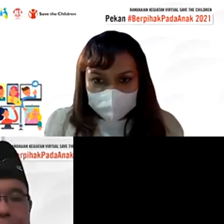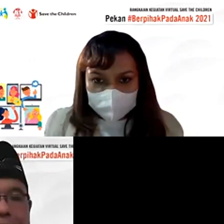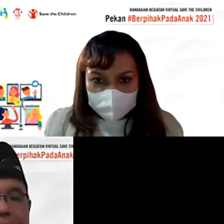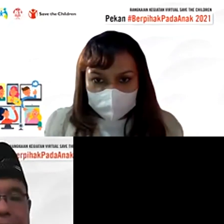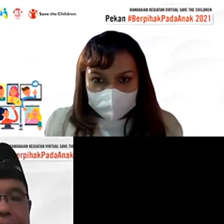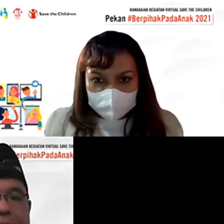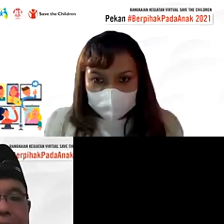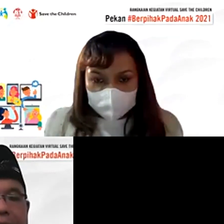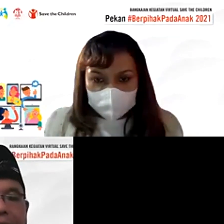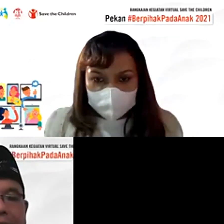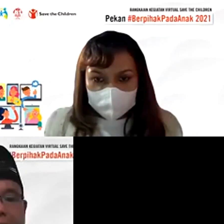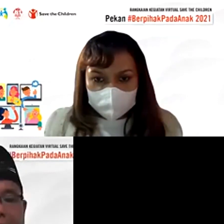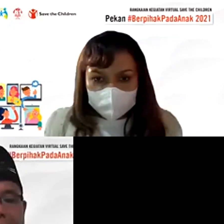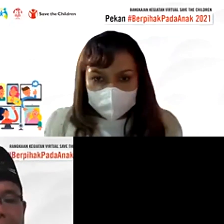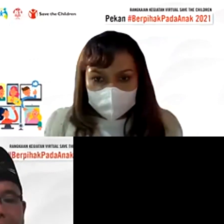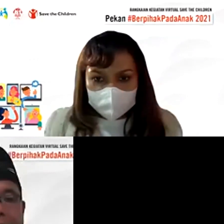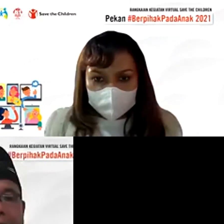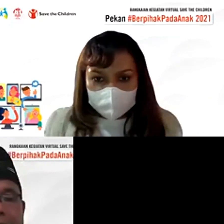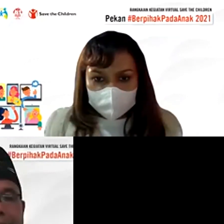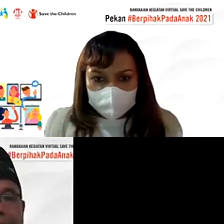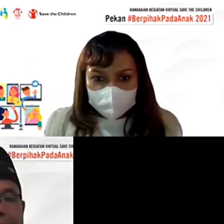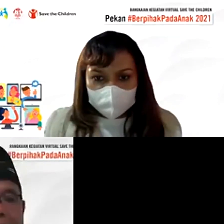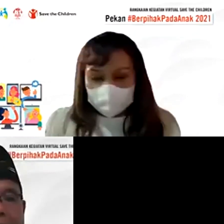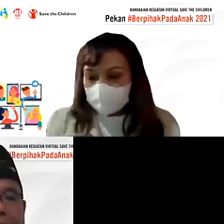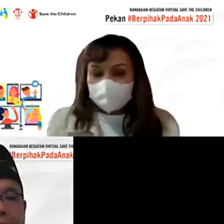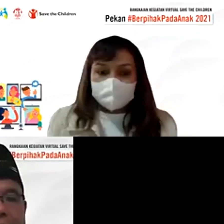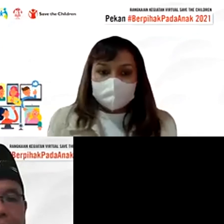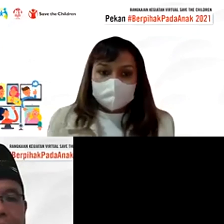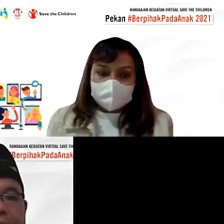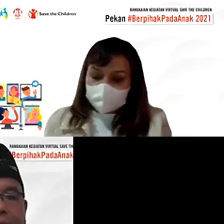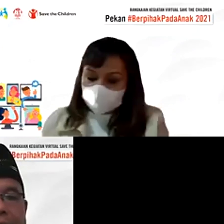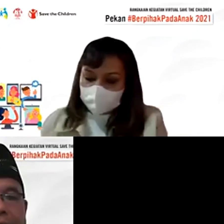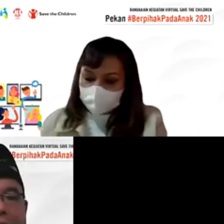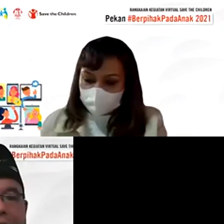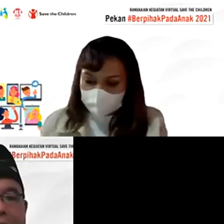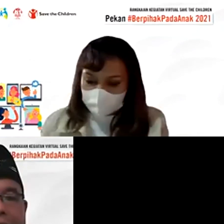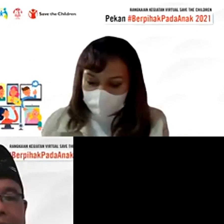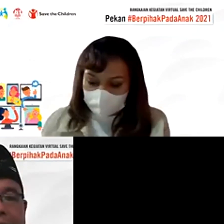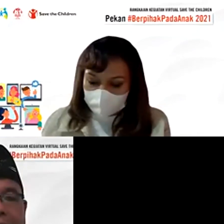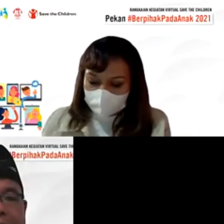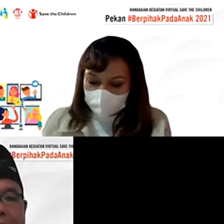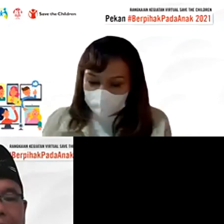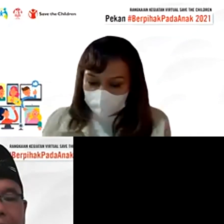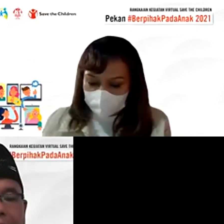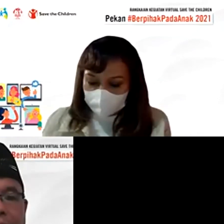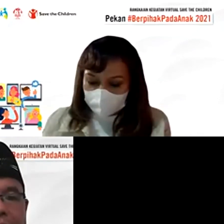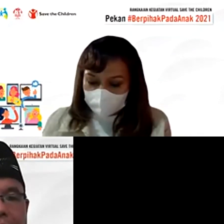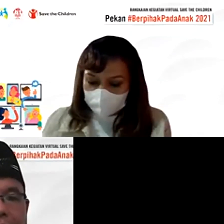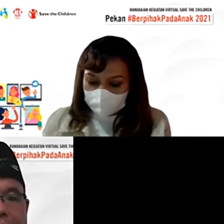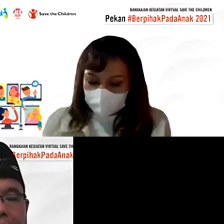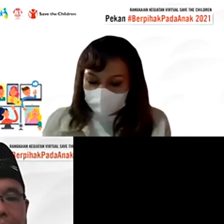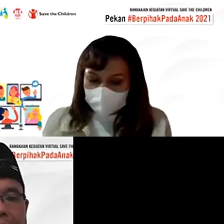ada penjelasan-penjelasan teknis yang disampaikan sebelum mereka di karantina